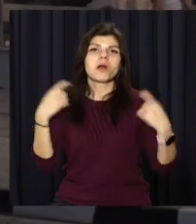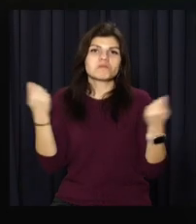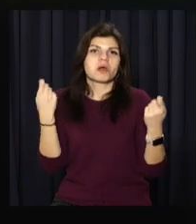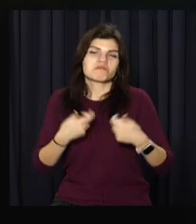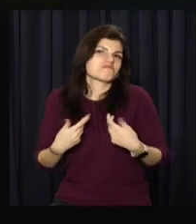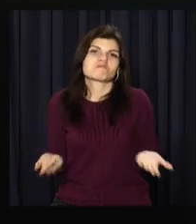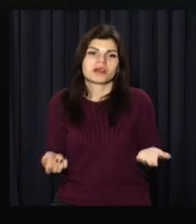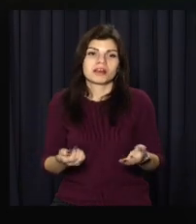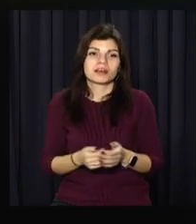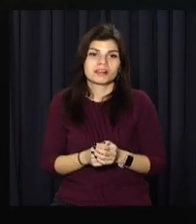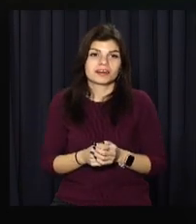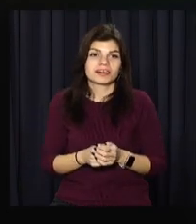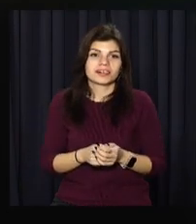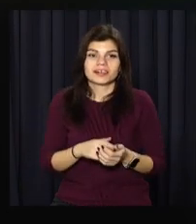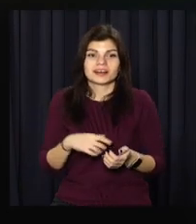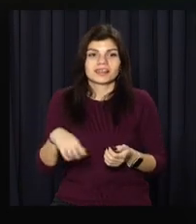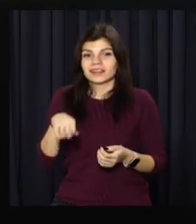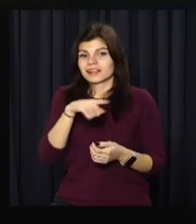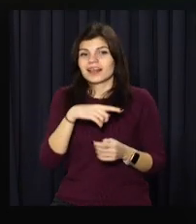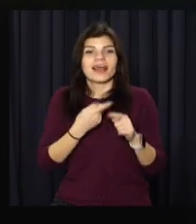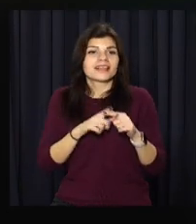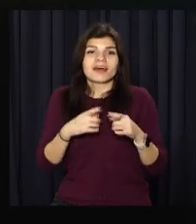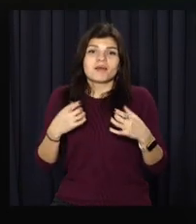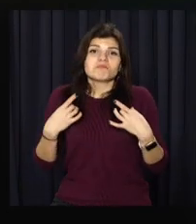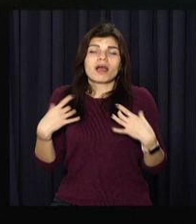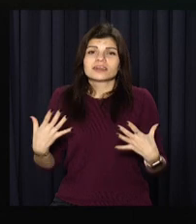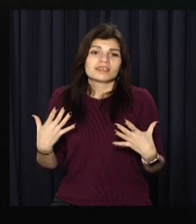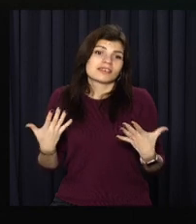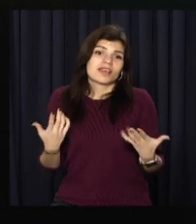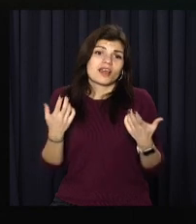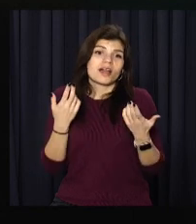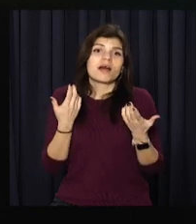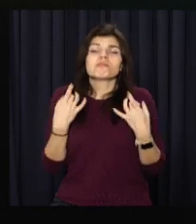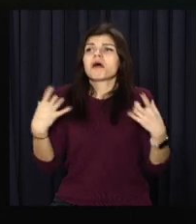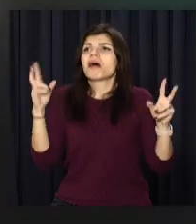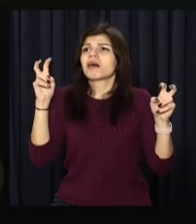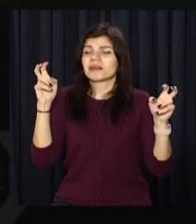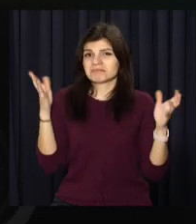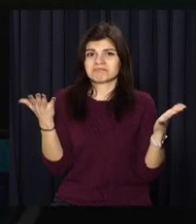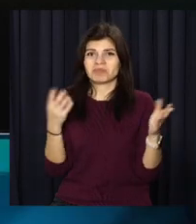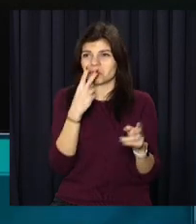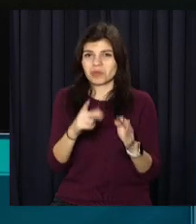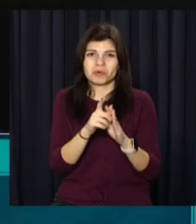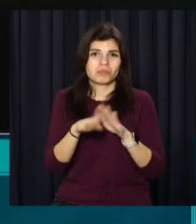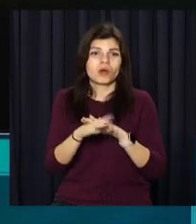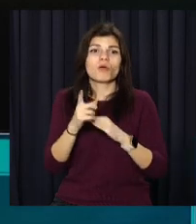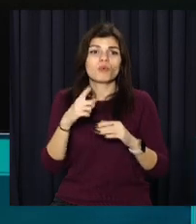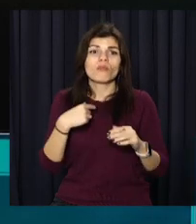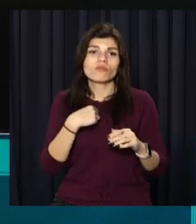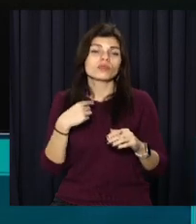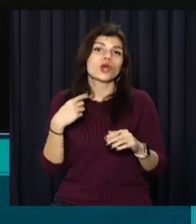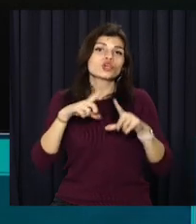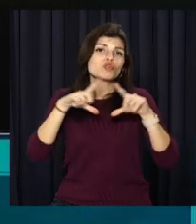Сами киприоти нет. Сами киприоти этот праздник к праздникам таким прям не считають. Поскольку школа у нас в английской